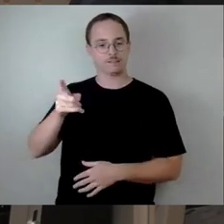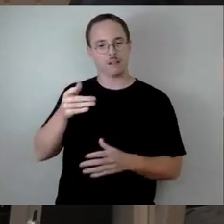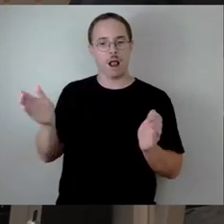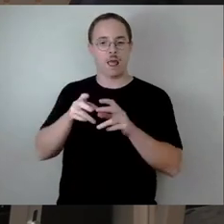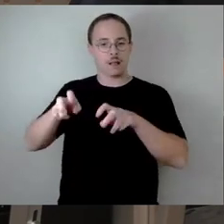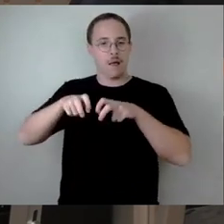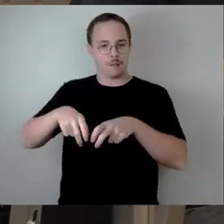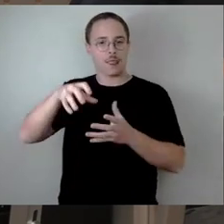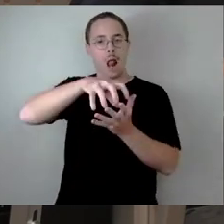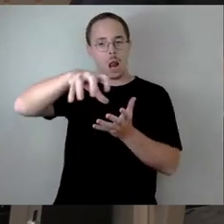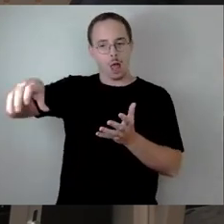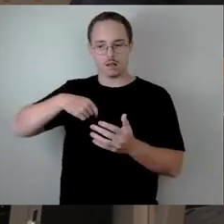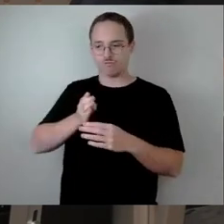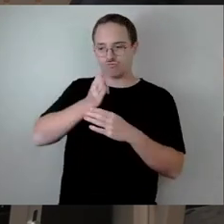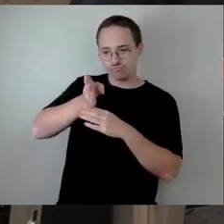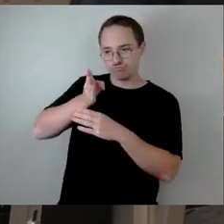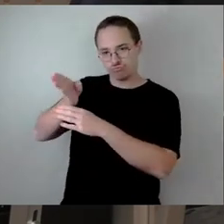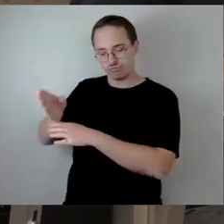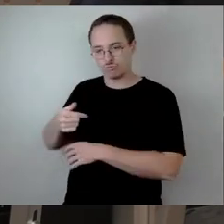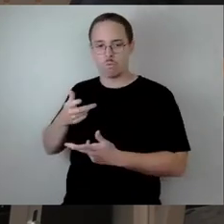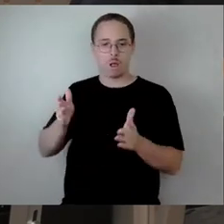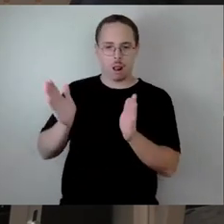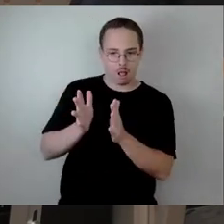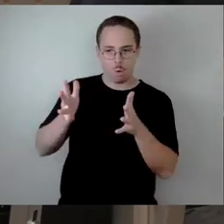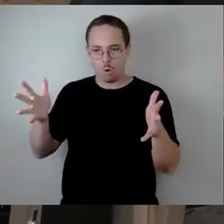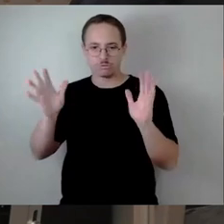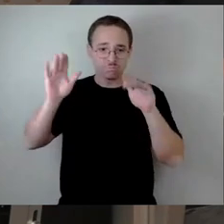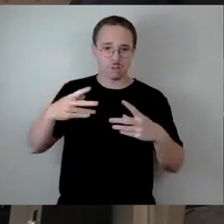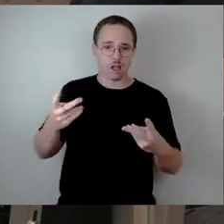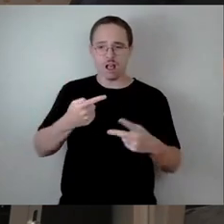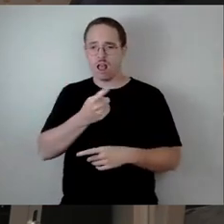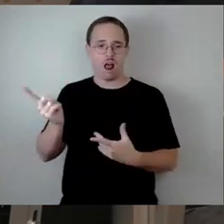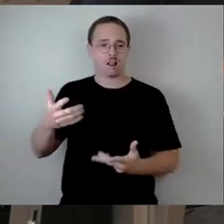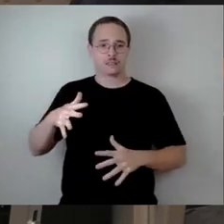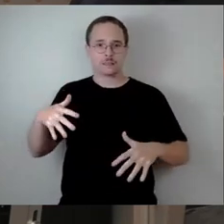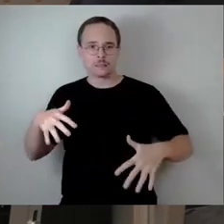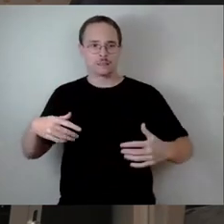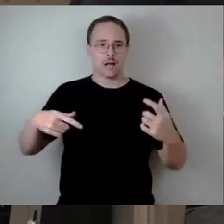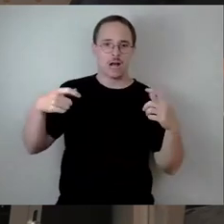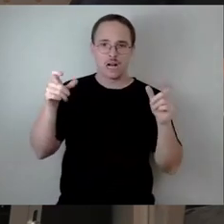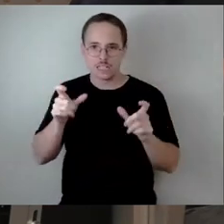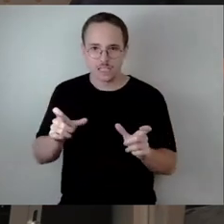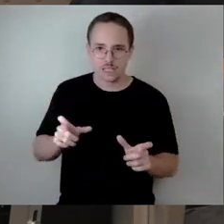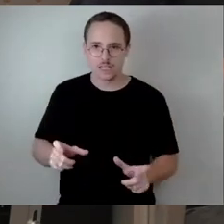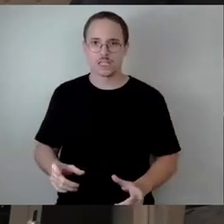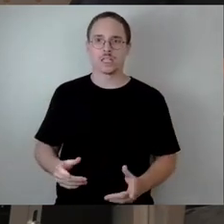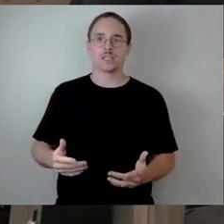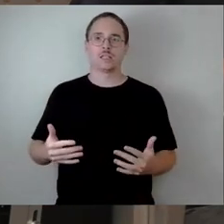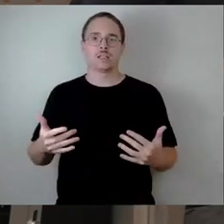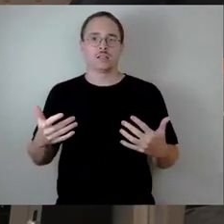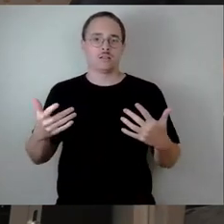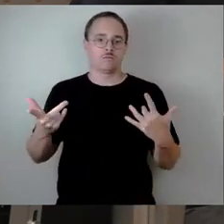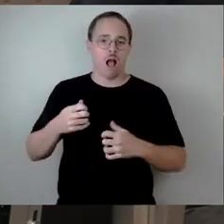Kleingartenanlagen manchmal bipperten und Angst hatten und es nur der Kunst des Kleingartenverbandes,